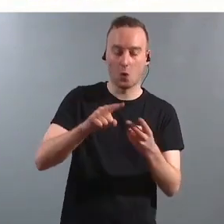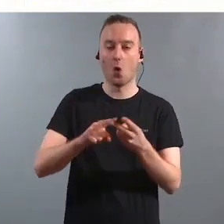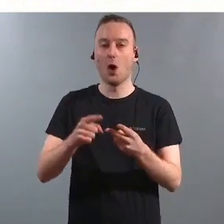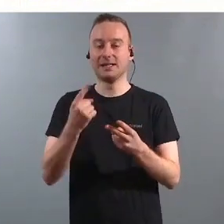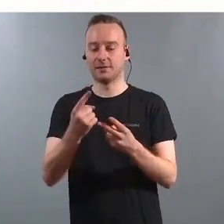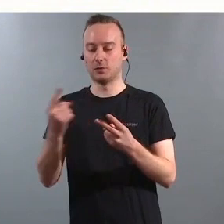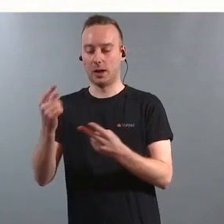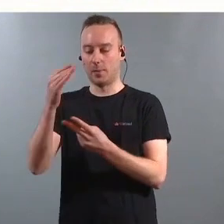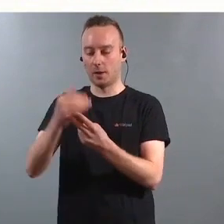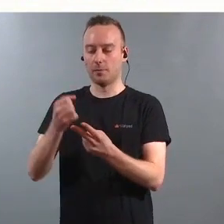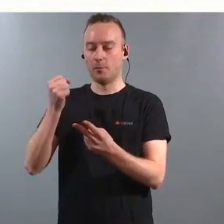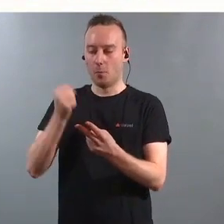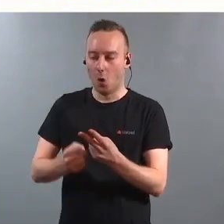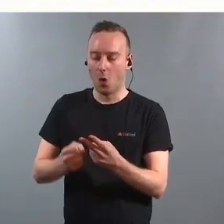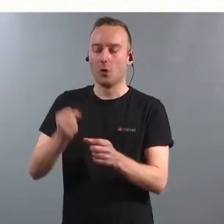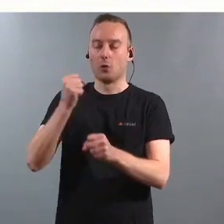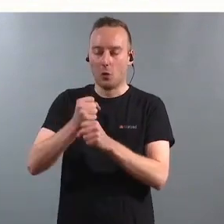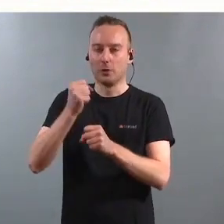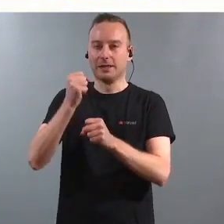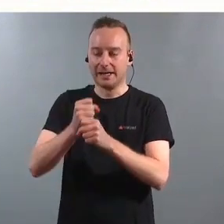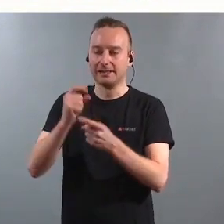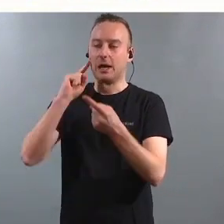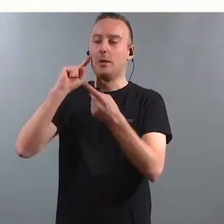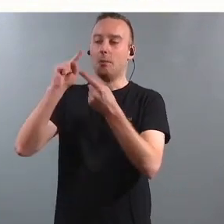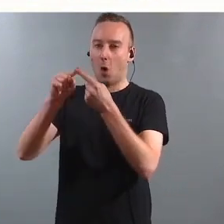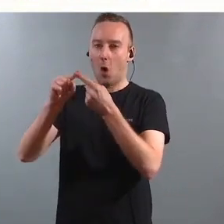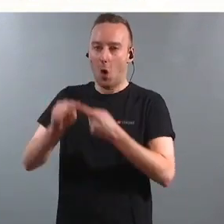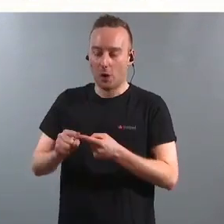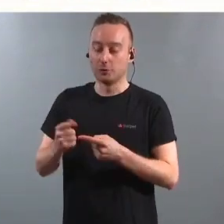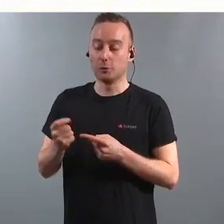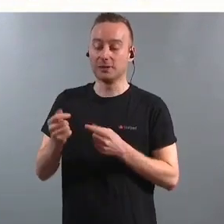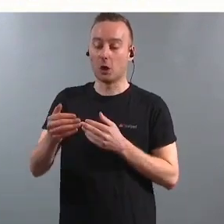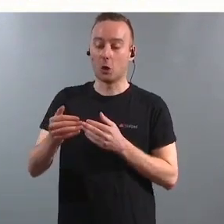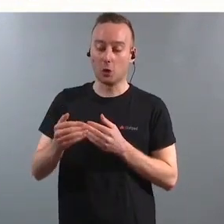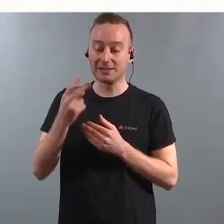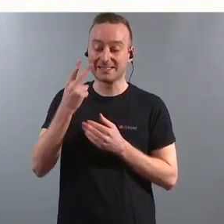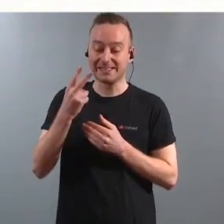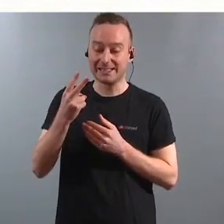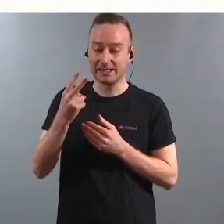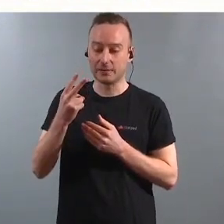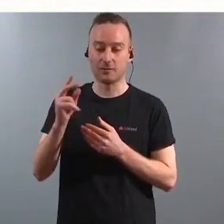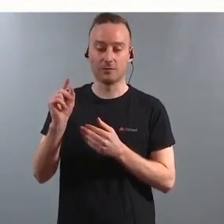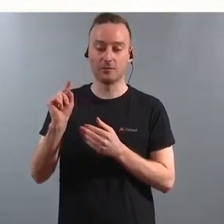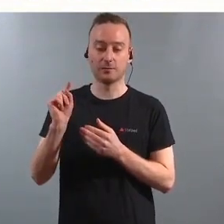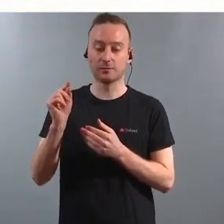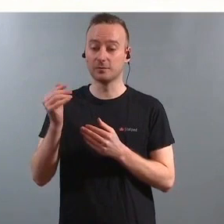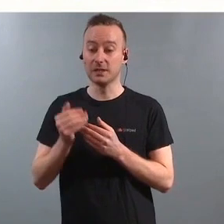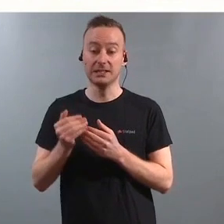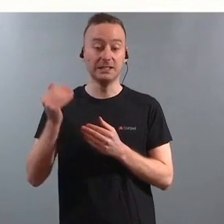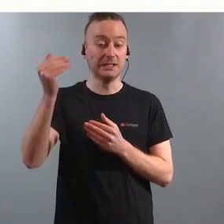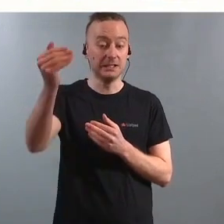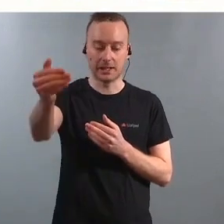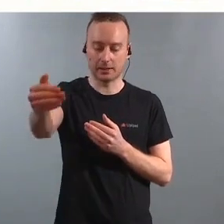settes mål som er konkrete, litt kortsiktige og ikke alt for langt fram for å motivere eleven.